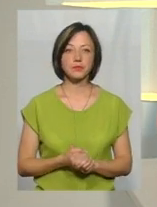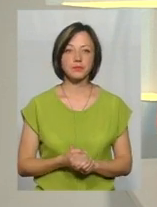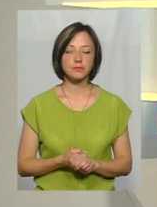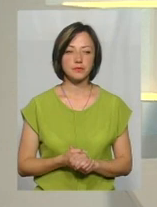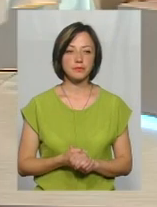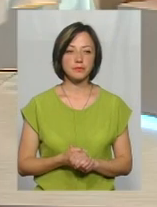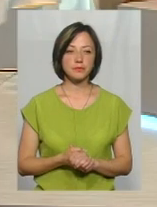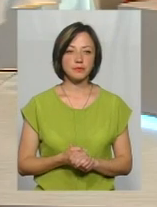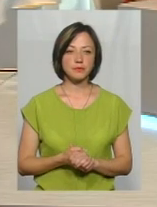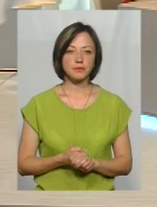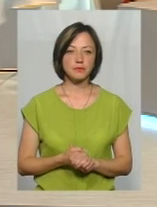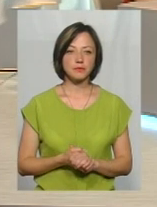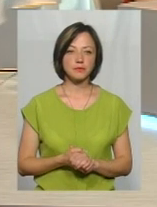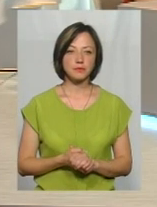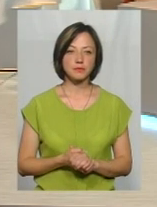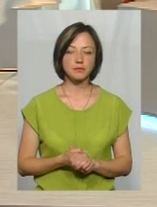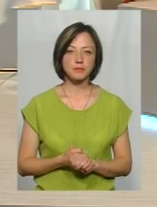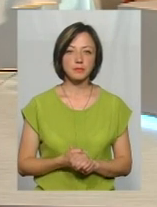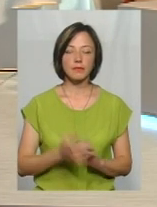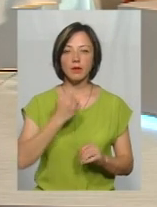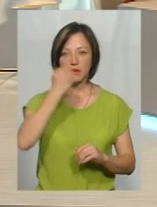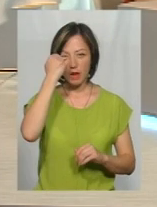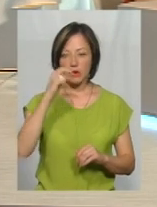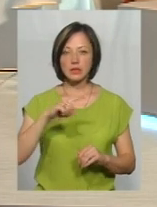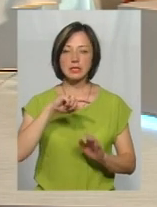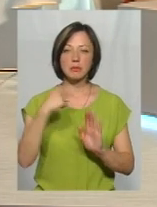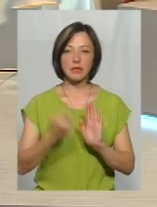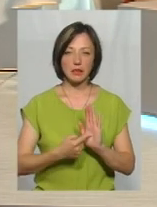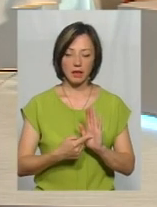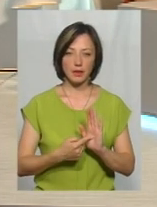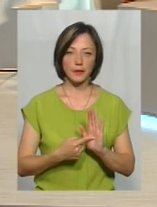Дякую вам. Прошу, пане Олежу. Дякую за запитання.